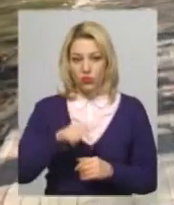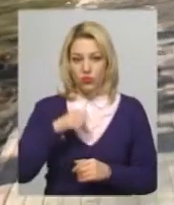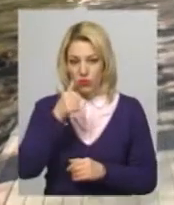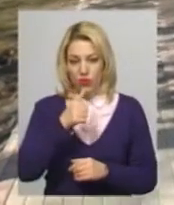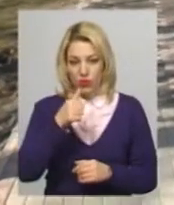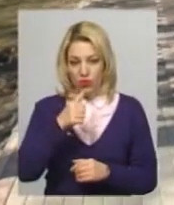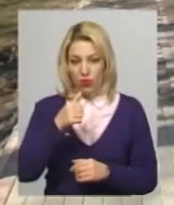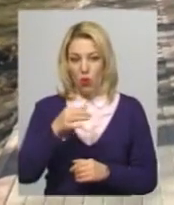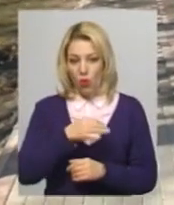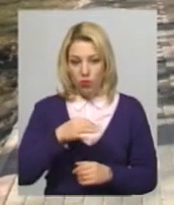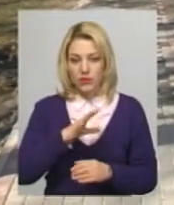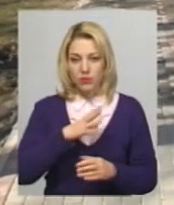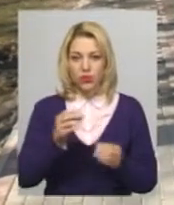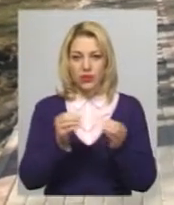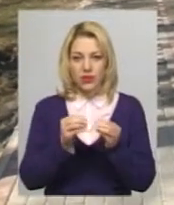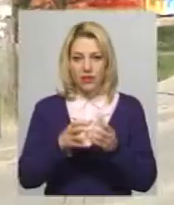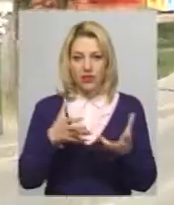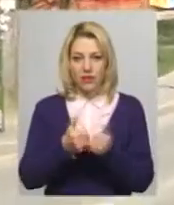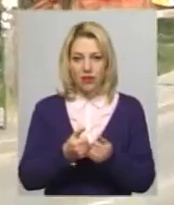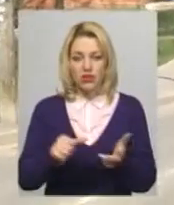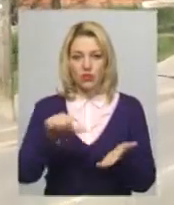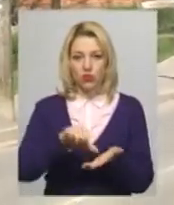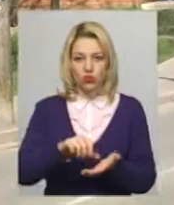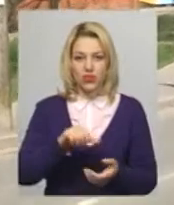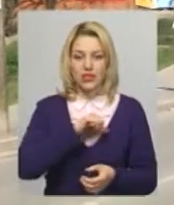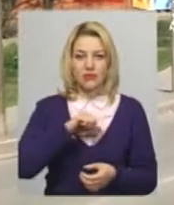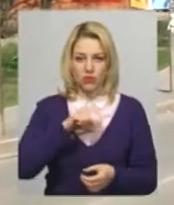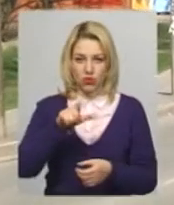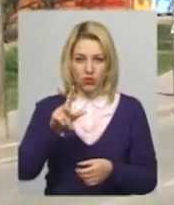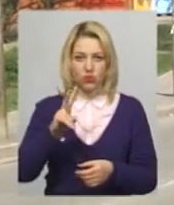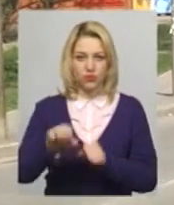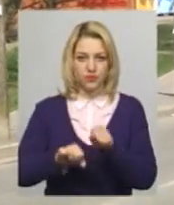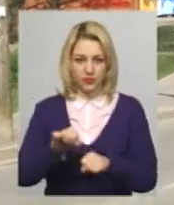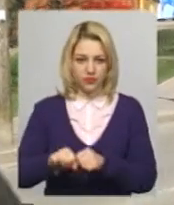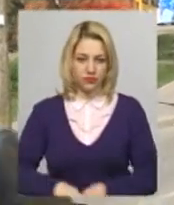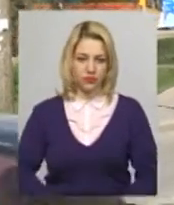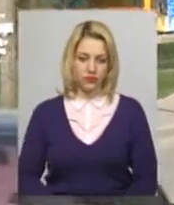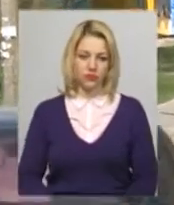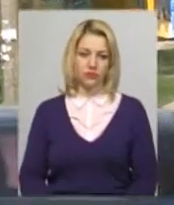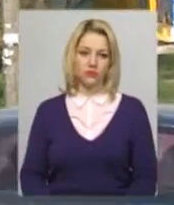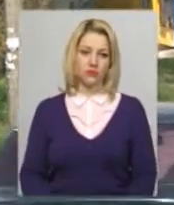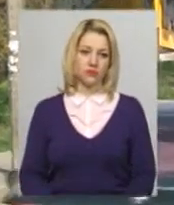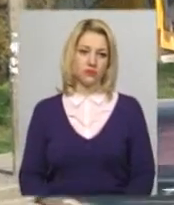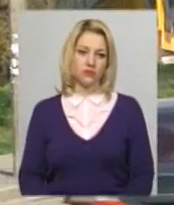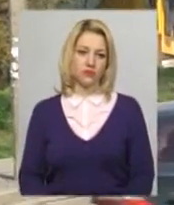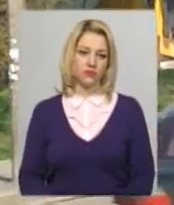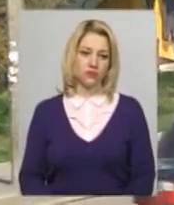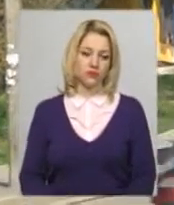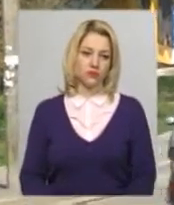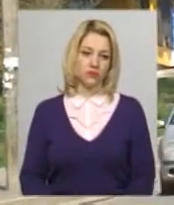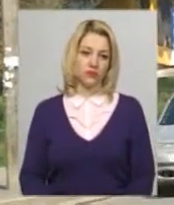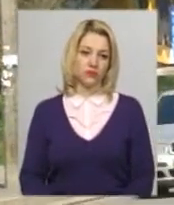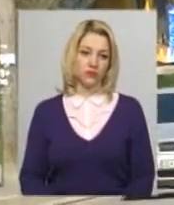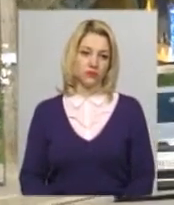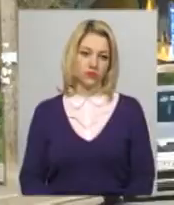зафіксовано 10 дорожньо-транспортних пригод за участю велосипедистів. Анастасія Олексюк, Юрій Чорний, Дем'ян Цегольник, Олександр Горішевський – Новини,